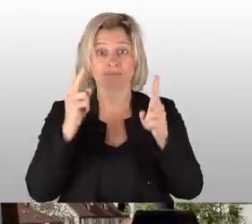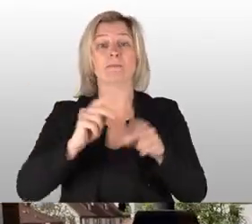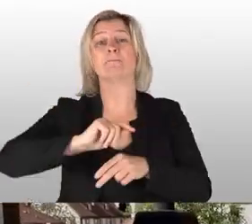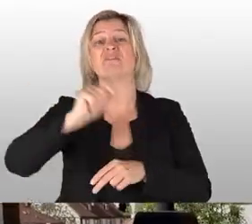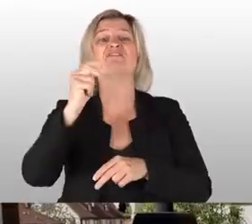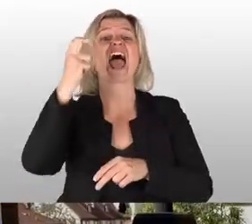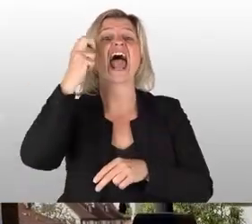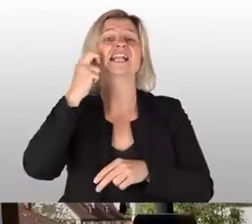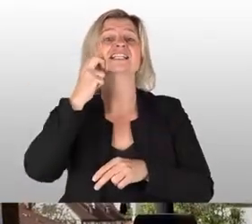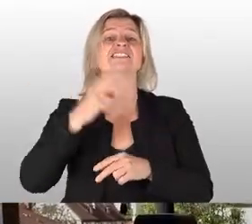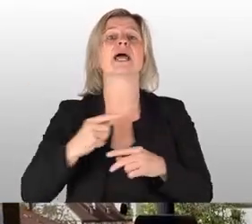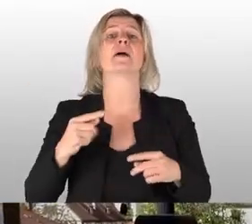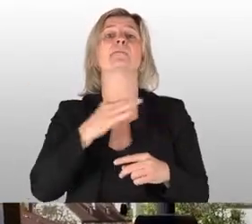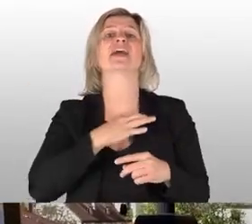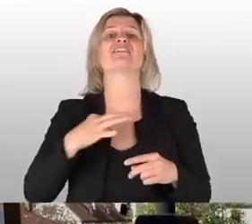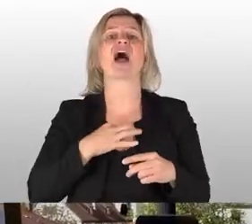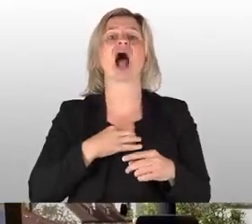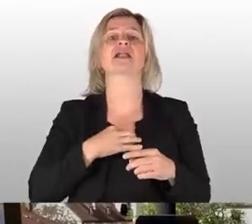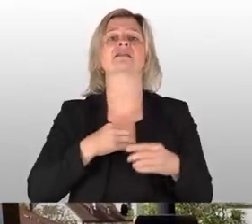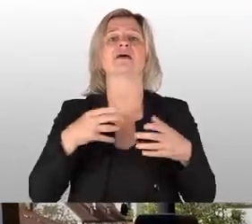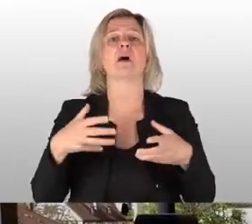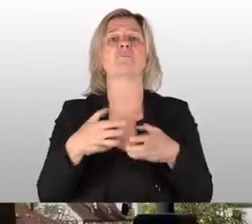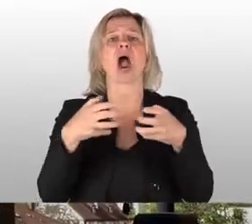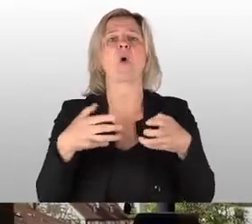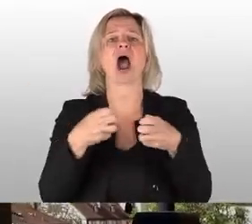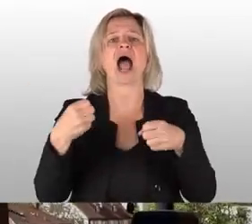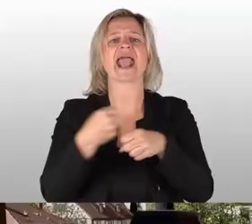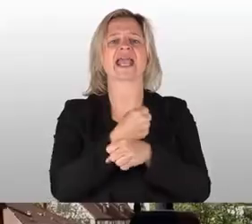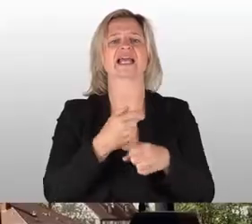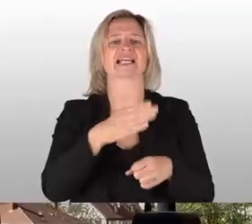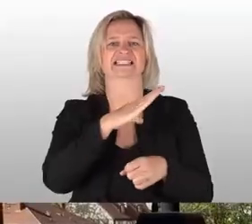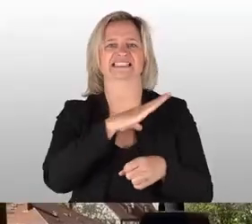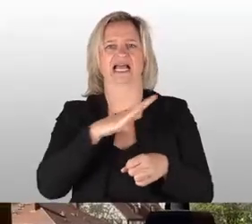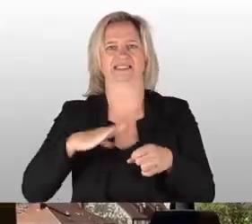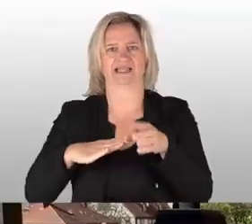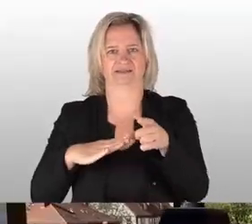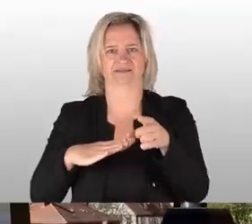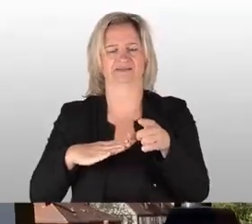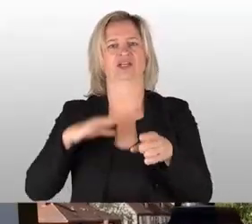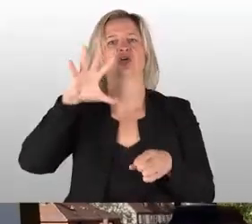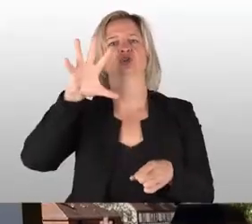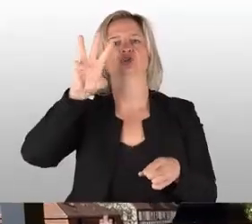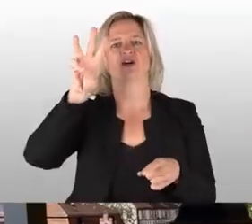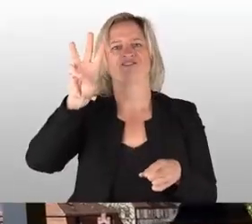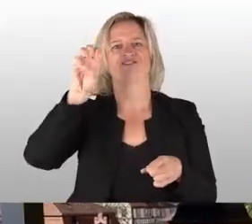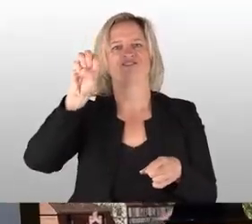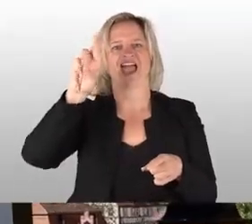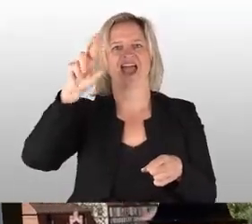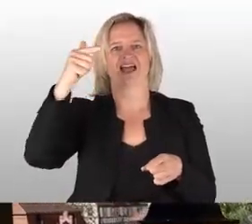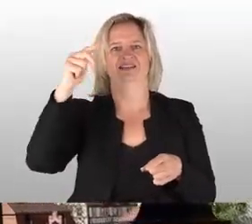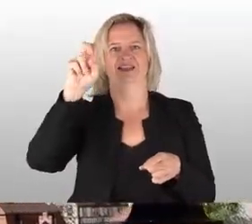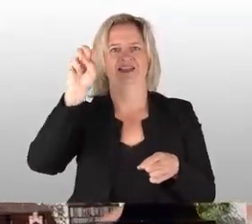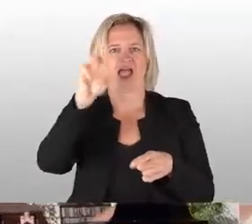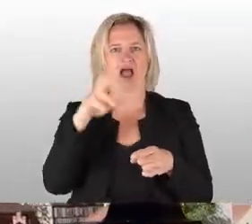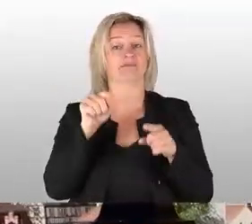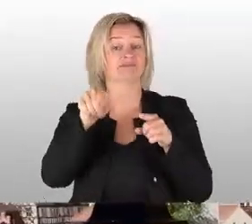der ältesten Privatbrauerei Sachsens wiederum, der Meistener Schwerter. Also insofern passt das, denke ich mal, ganz gut. Und wir